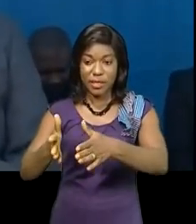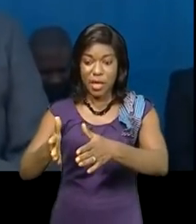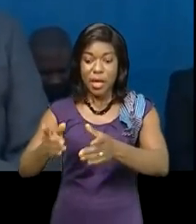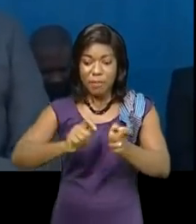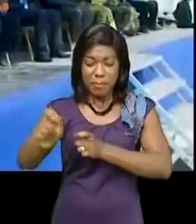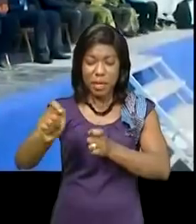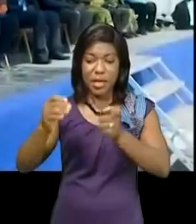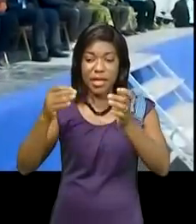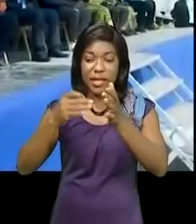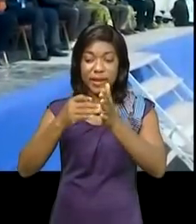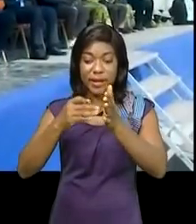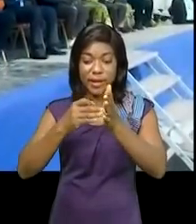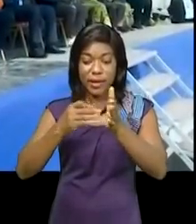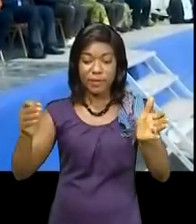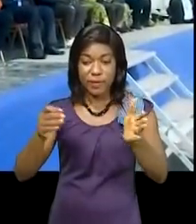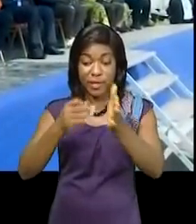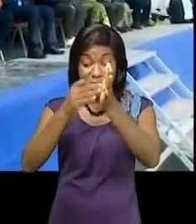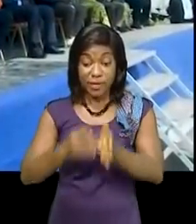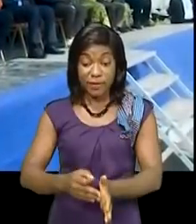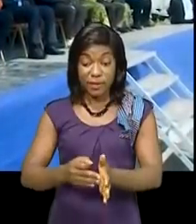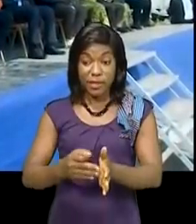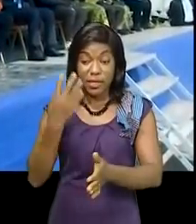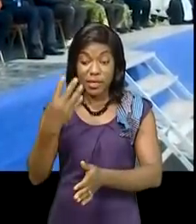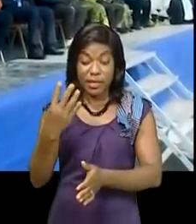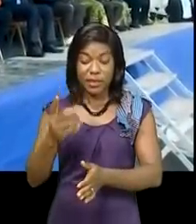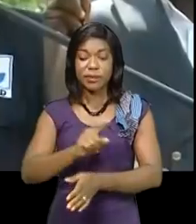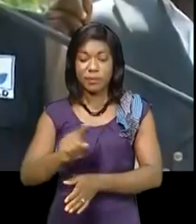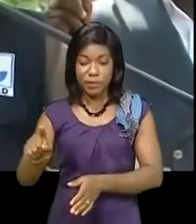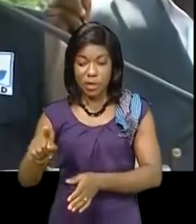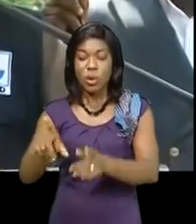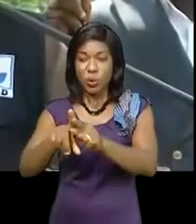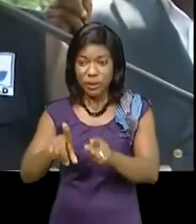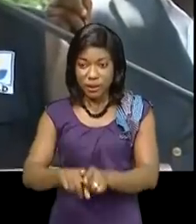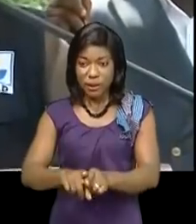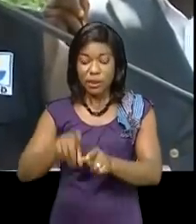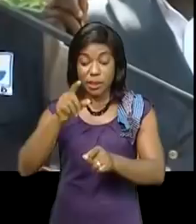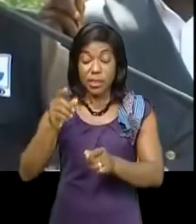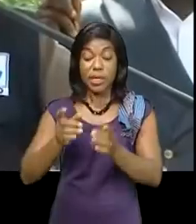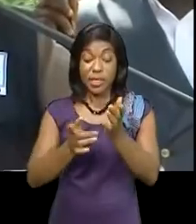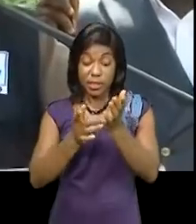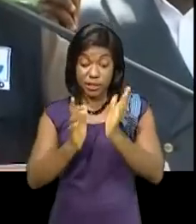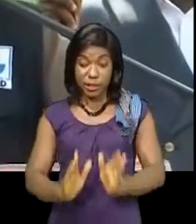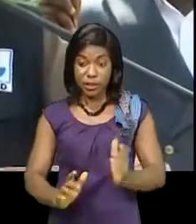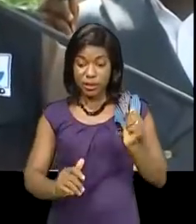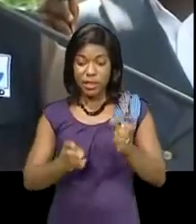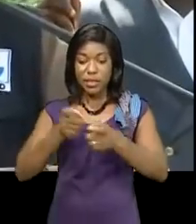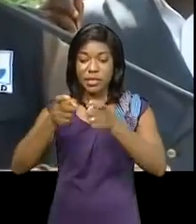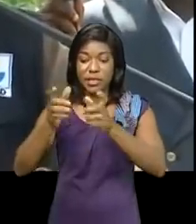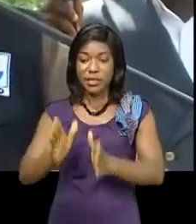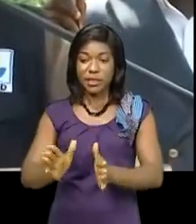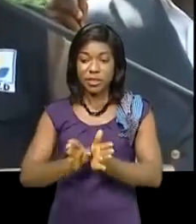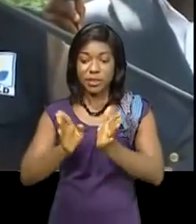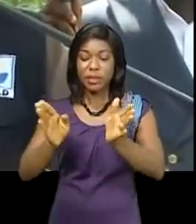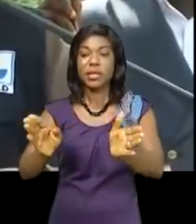interrompus en 2018, faute de financement disponible. Ingénieur Victor Tumbachikela, directeur général de l'Office de voilier et drainage,